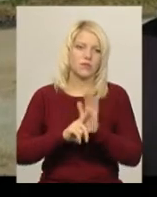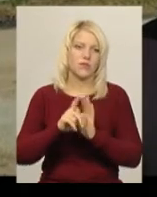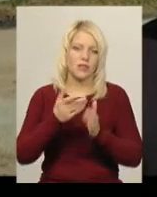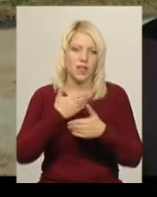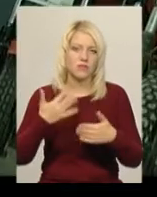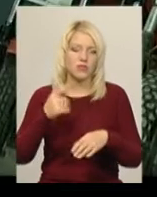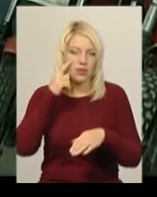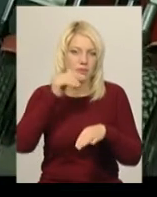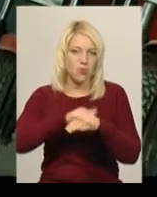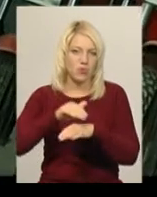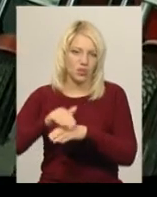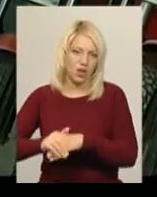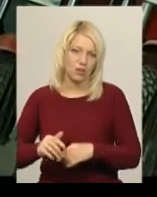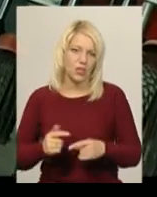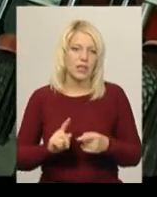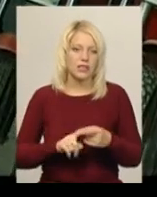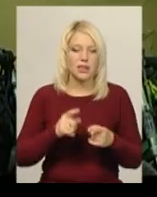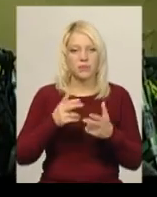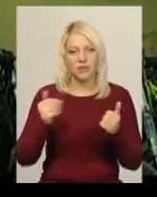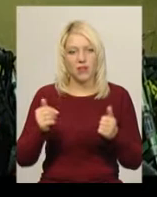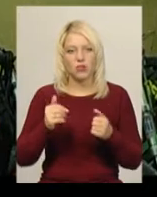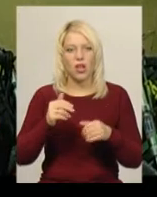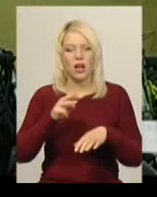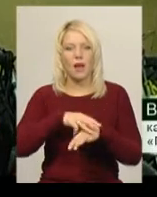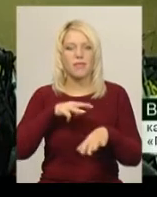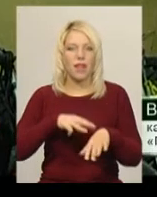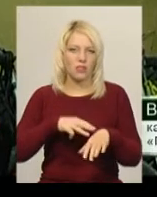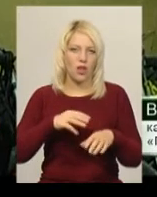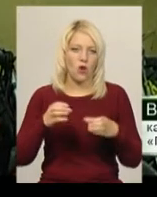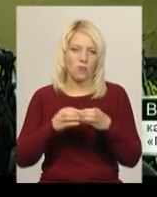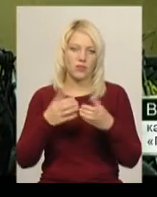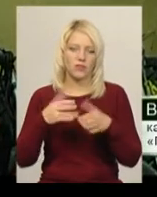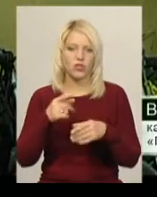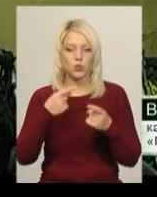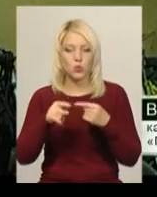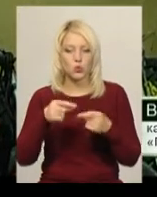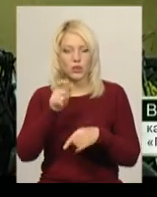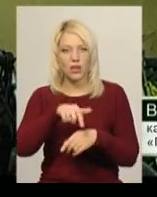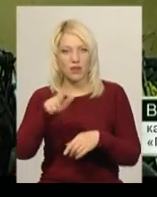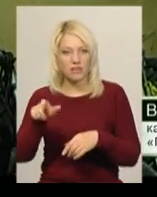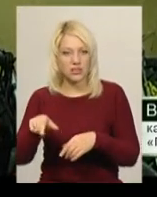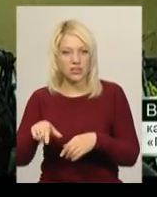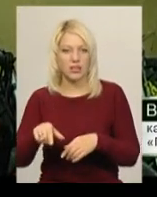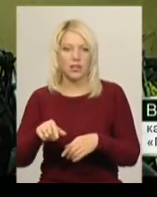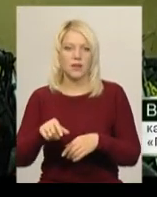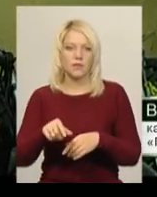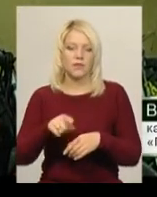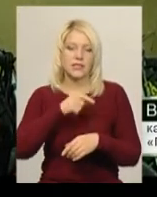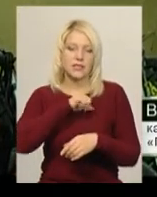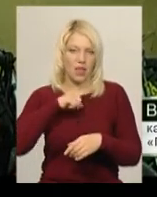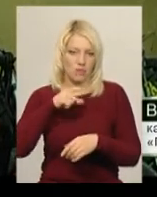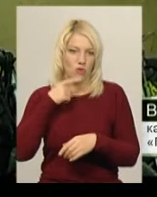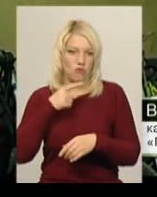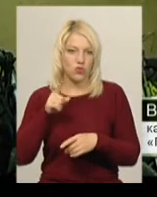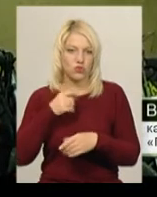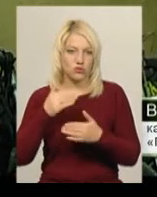почали замічати. Підтверджує це і капітан команди. Вже другі гравці самі говорять, що